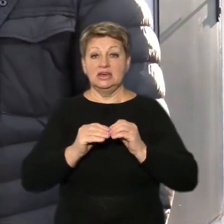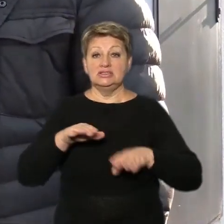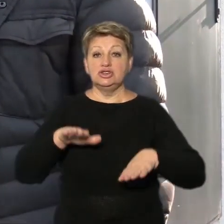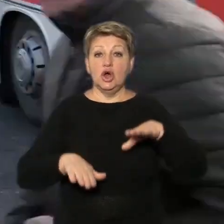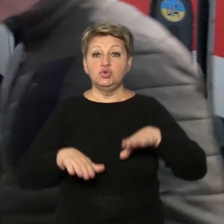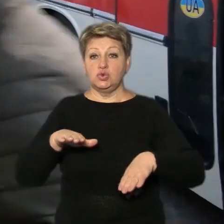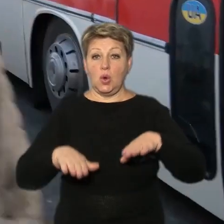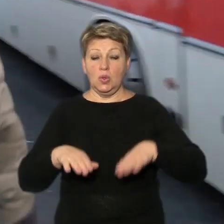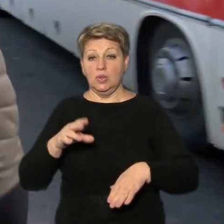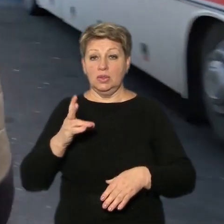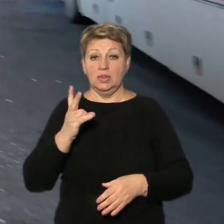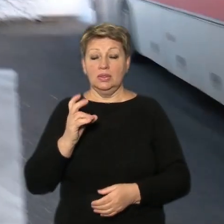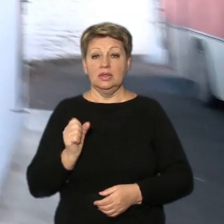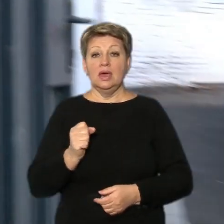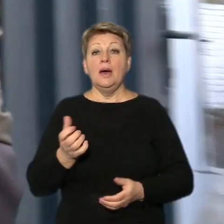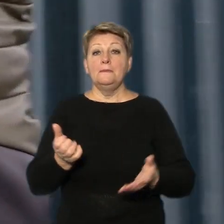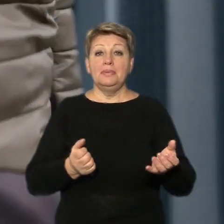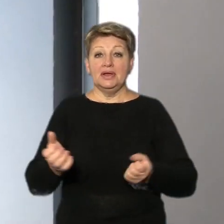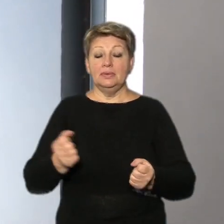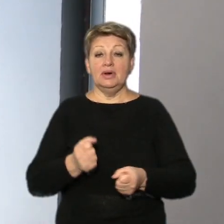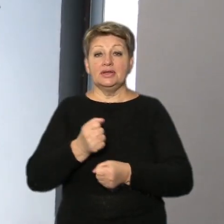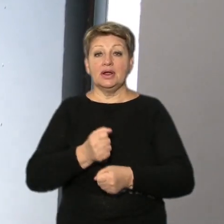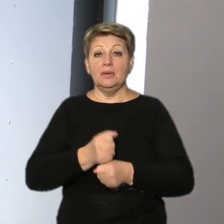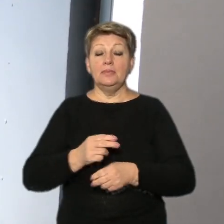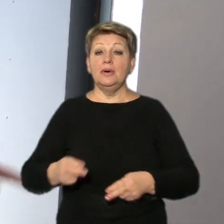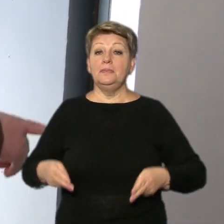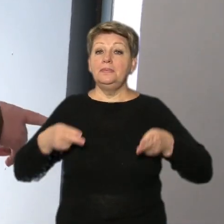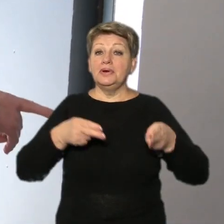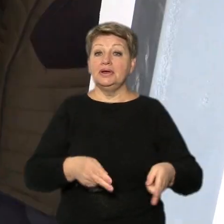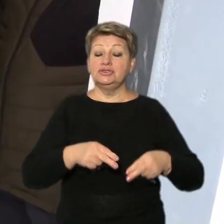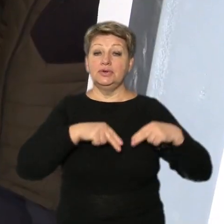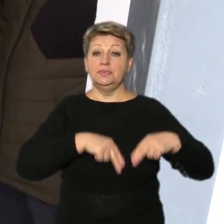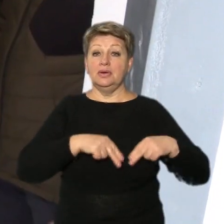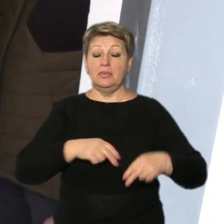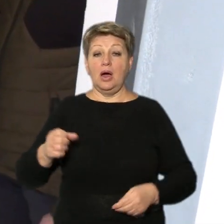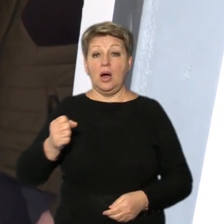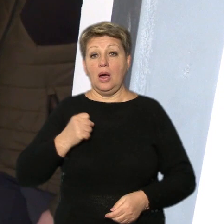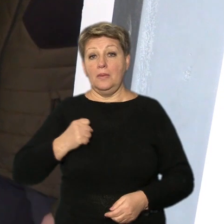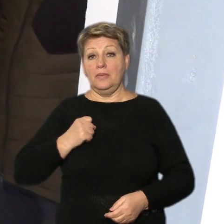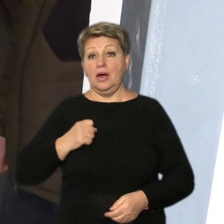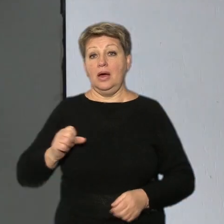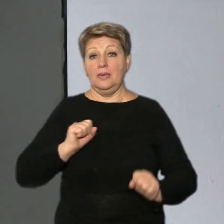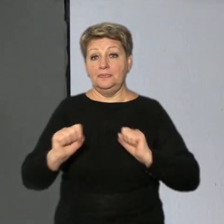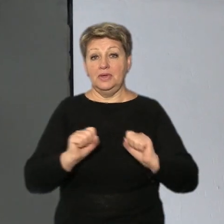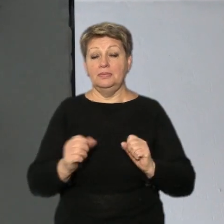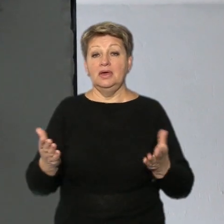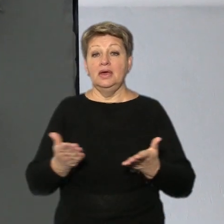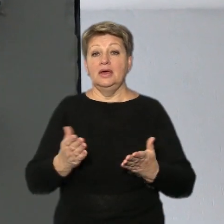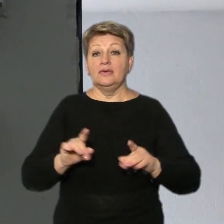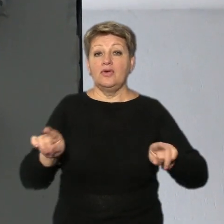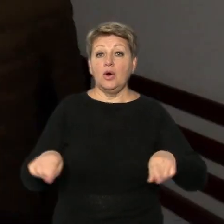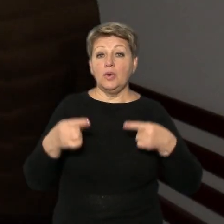метр квадратний. Приймати роботу приїздять працівники профільного департаменту обласної військової адміністрації, яка курує організаційні